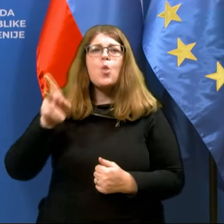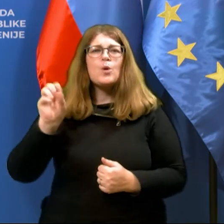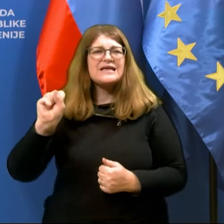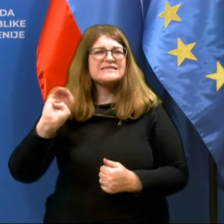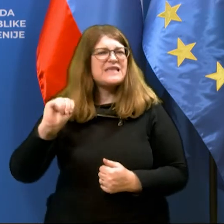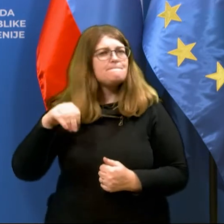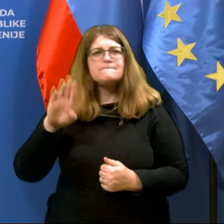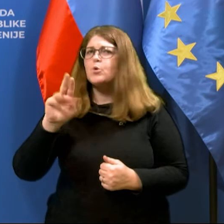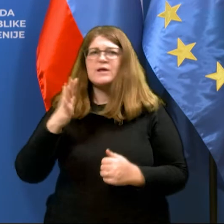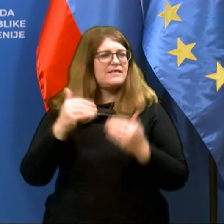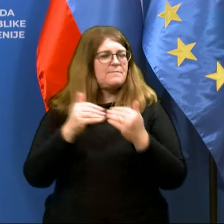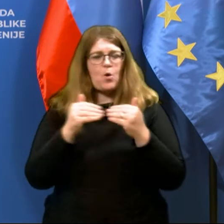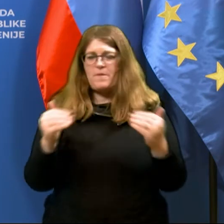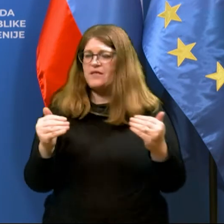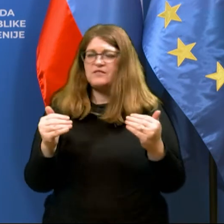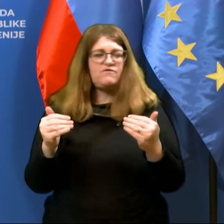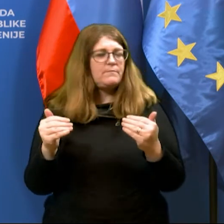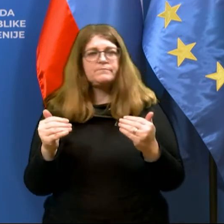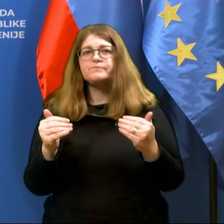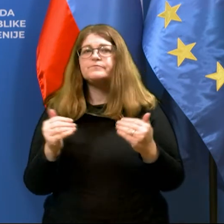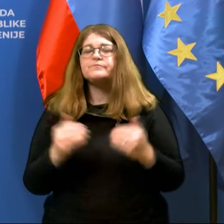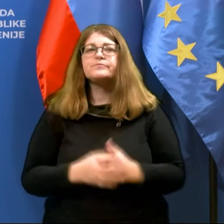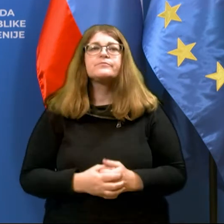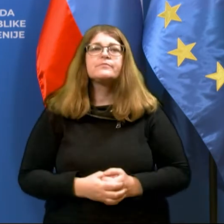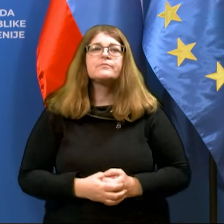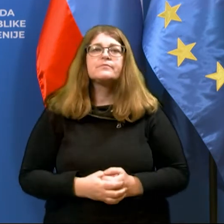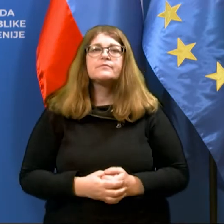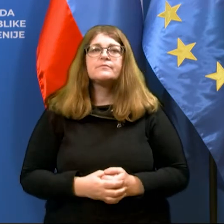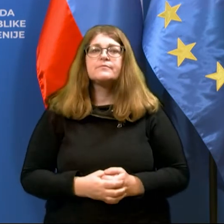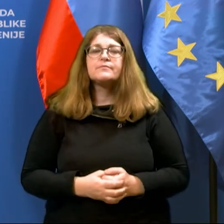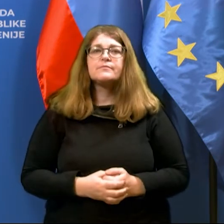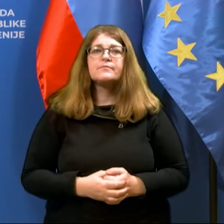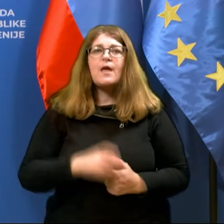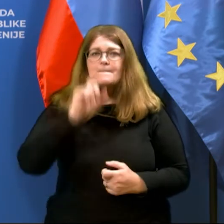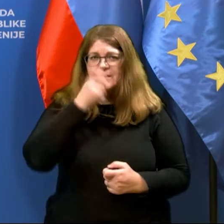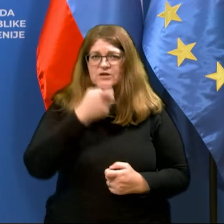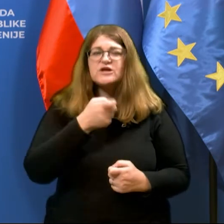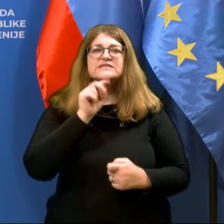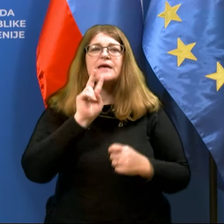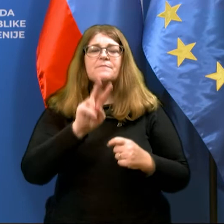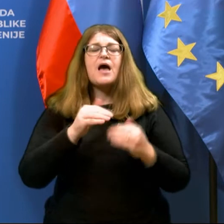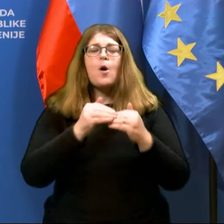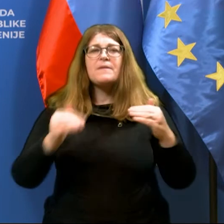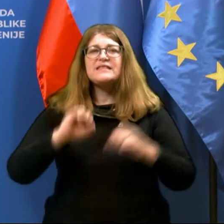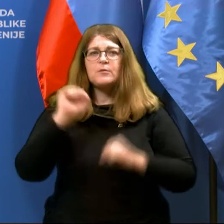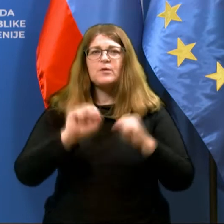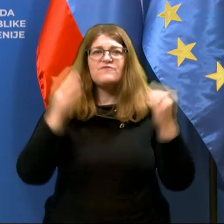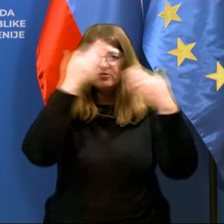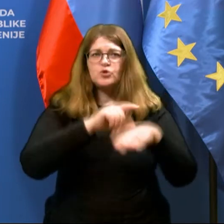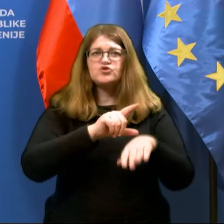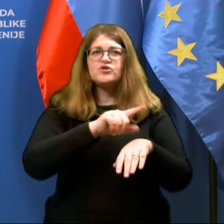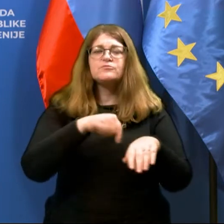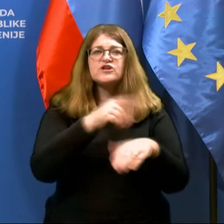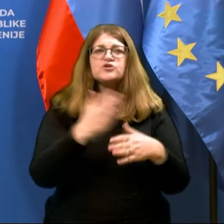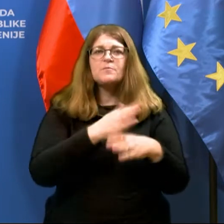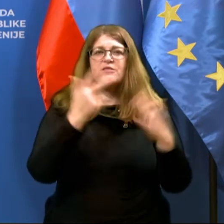ne ene, ne druge omejitve, torej ne nočni čas, ne administrativne enote. Med tem pa, na Mačarskem velja omejitev gibanja v nočnem času med